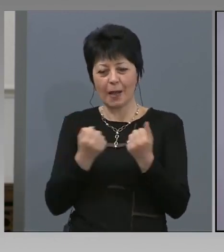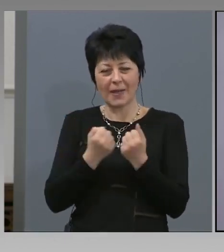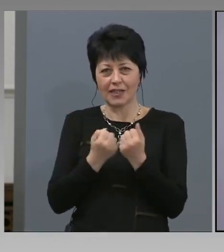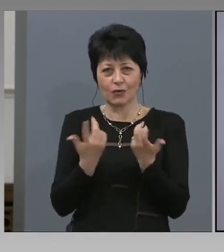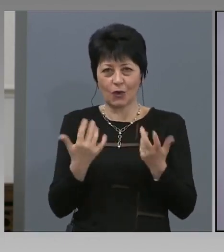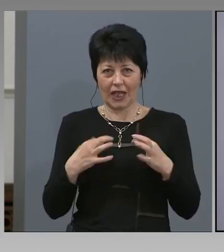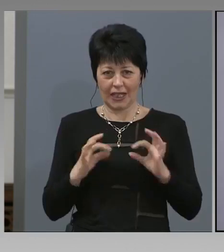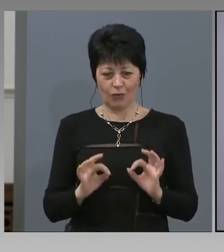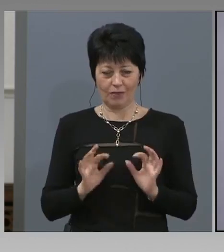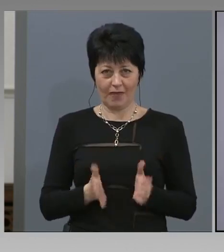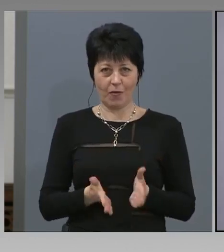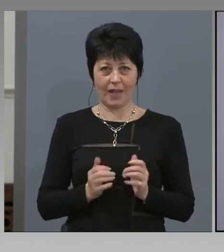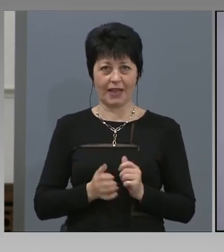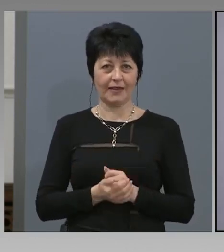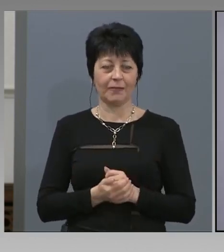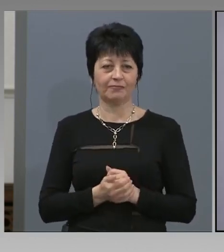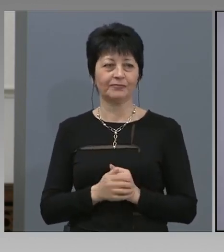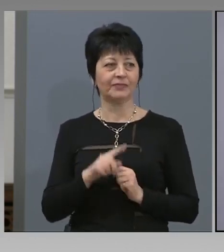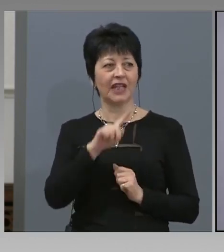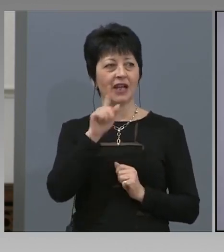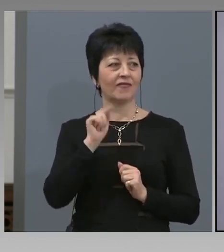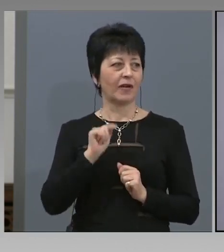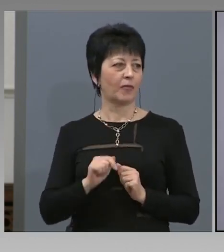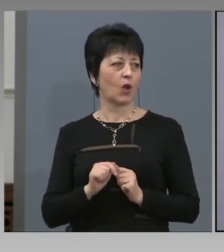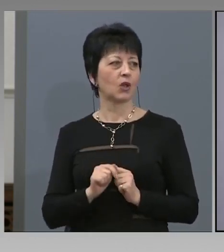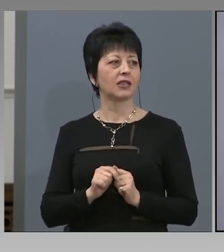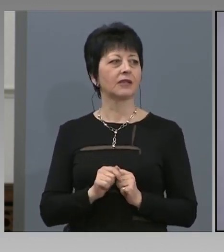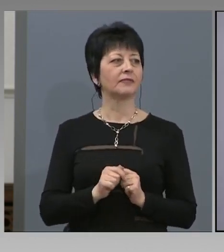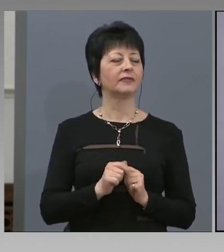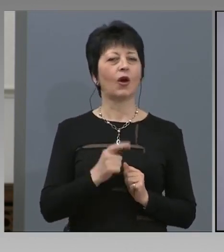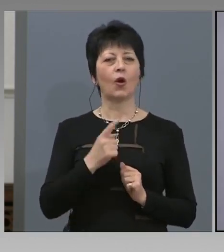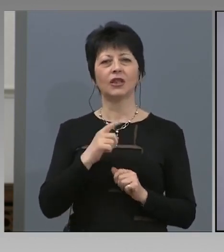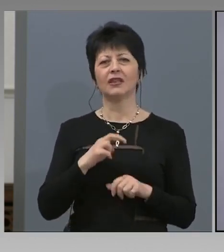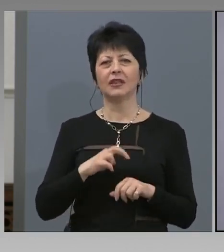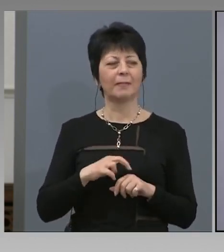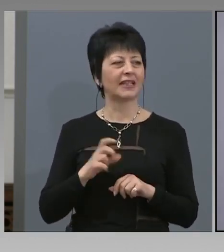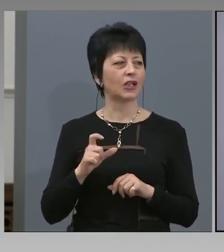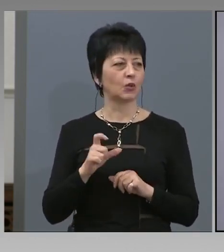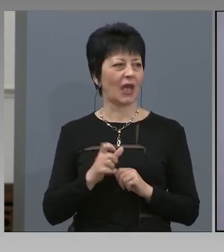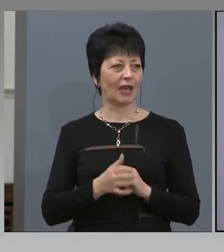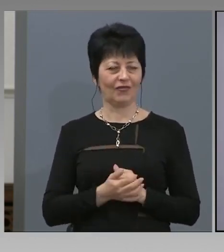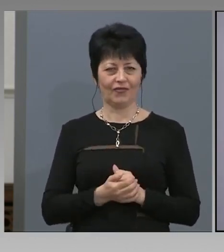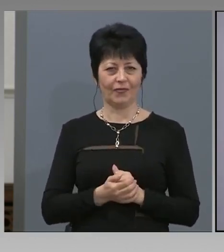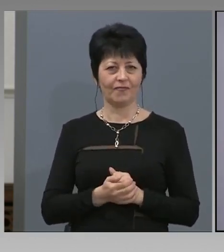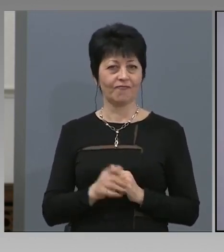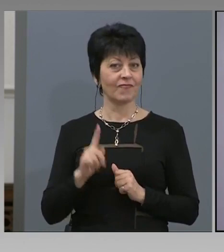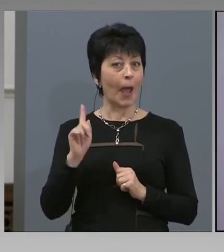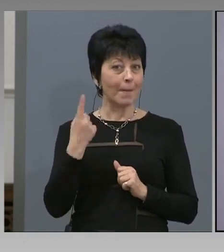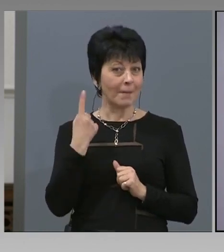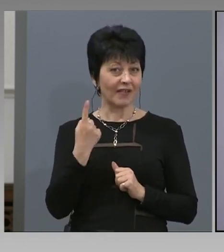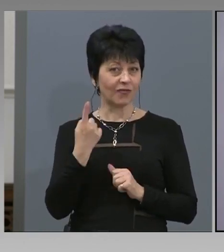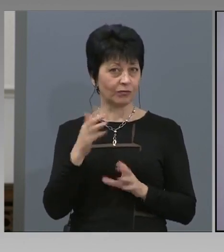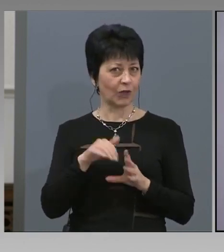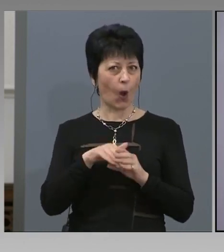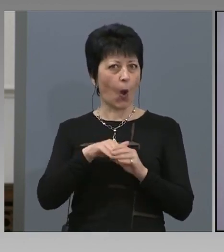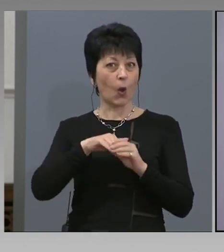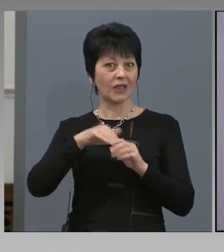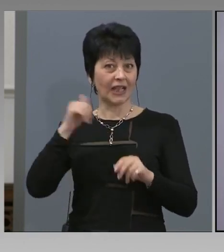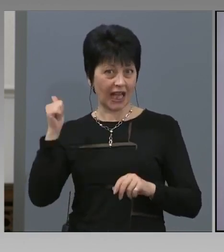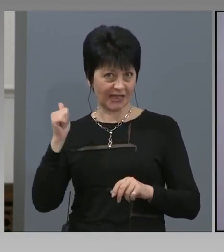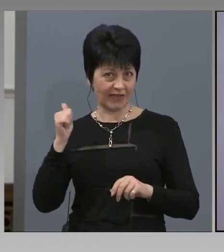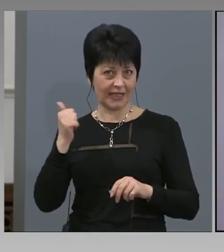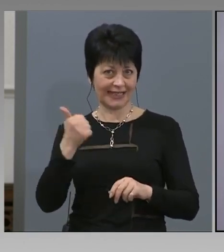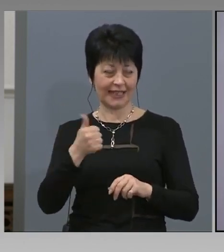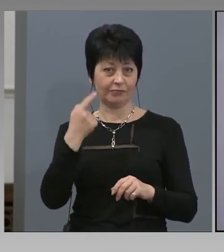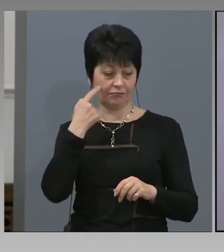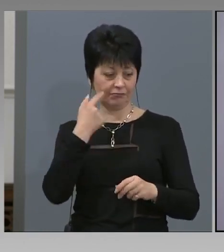пожелаят. Неколко въпроси от мен. Димитър Стоянов бивал. Първо. Отказвали се тестване на контактни